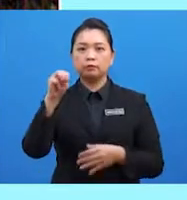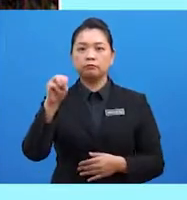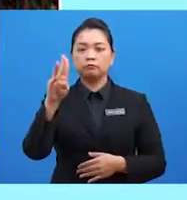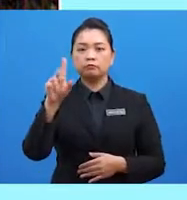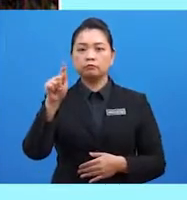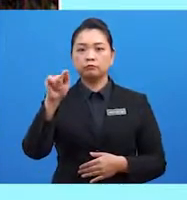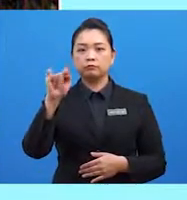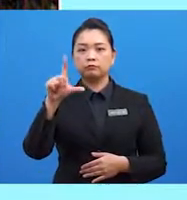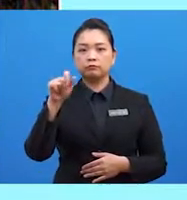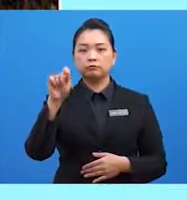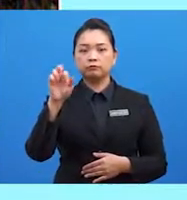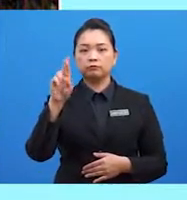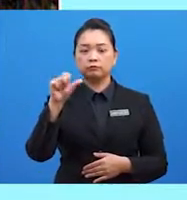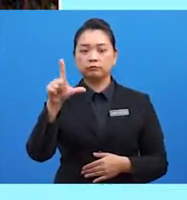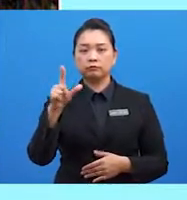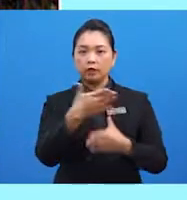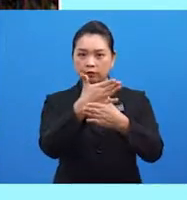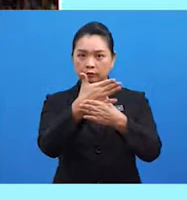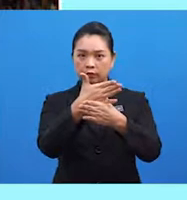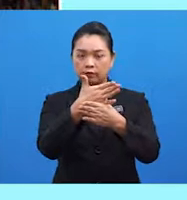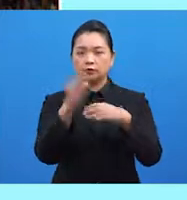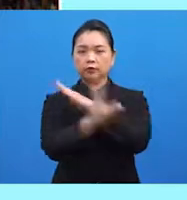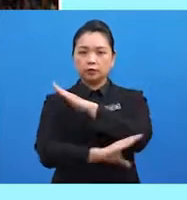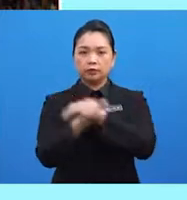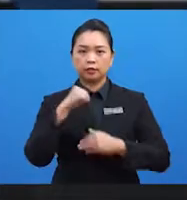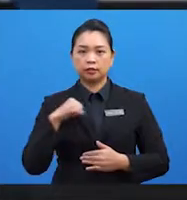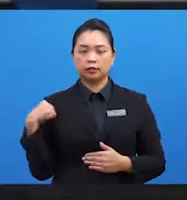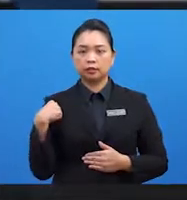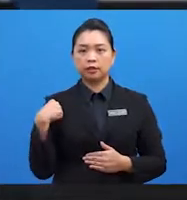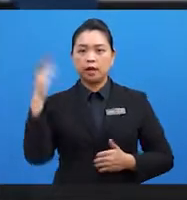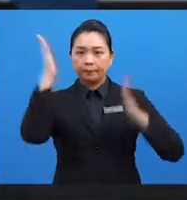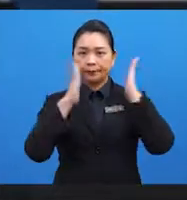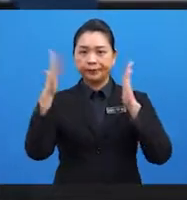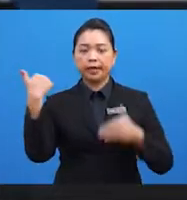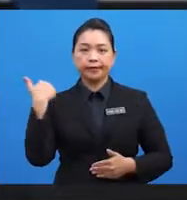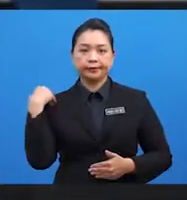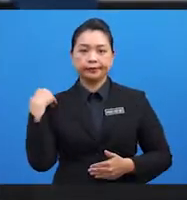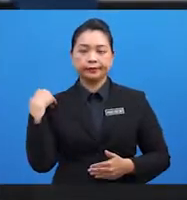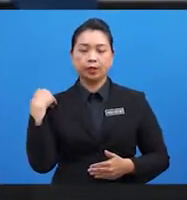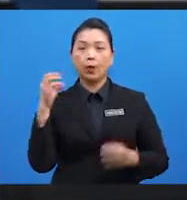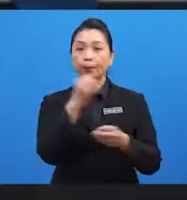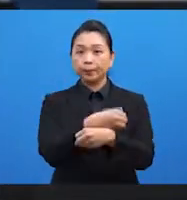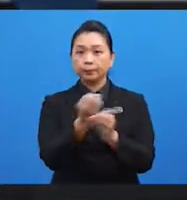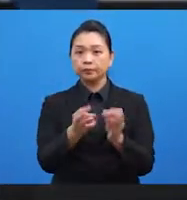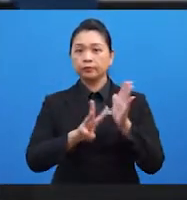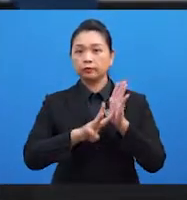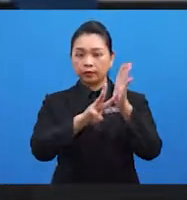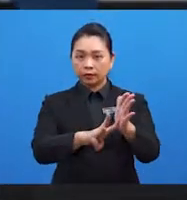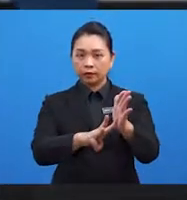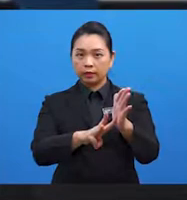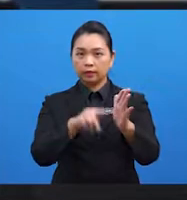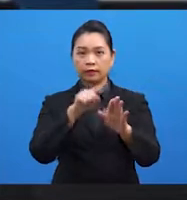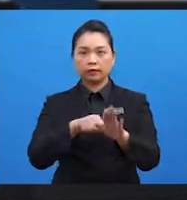multilateral antara negara anggota. Malaysia mewujudkan pejabat perwakilan di Ethiopia,